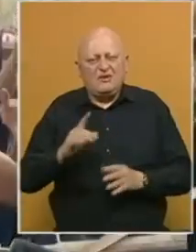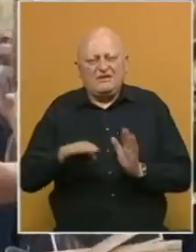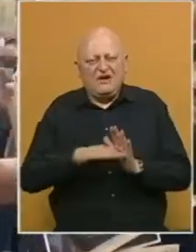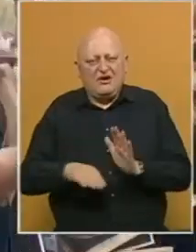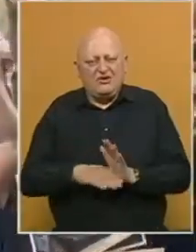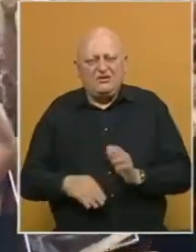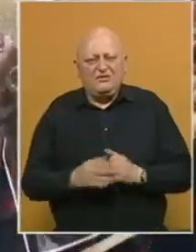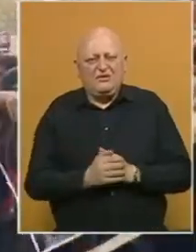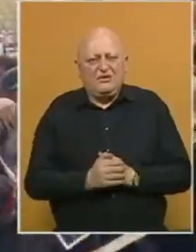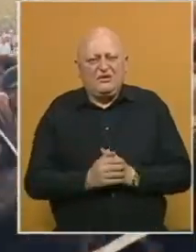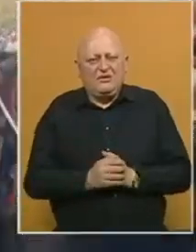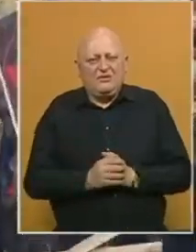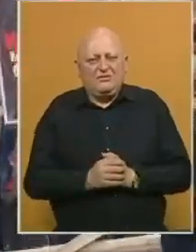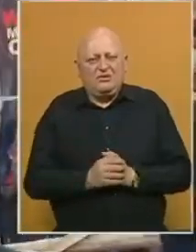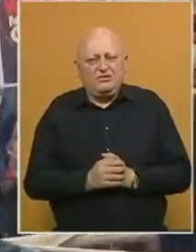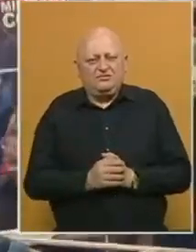neregularnijim.